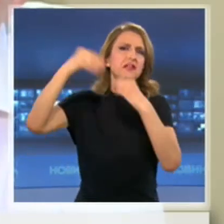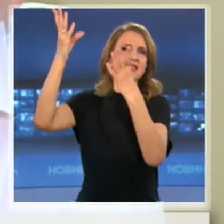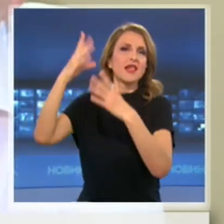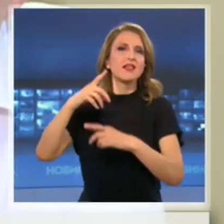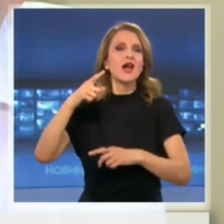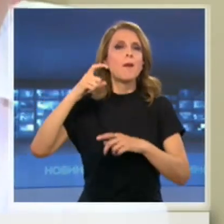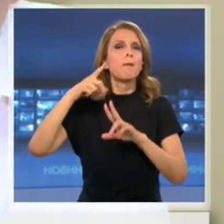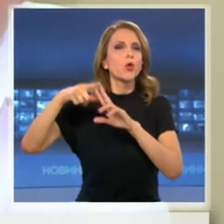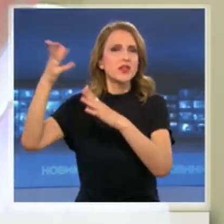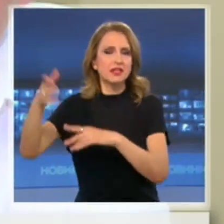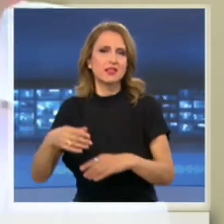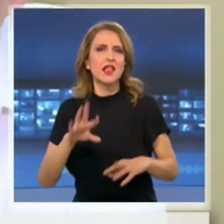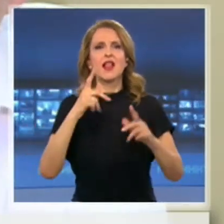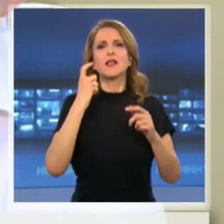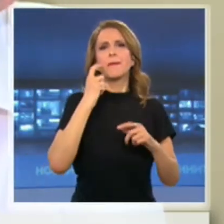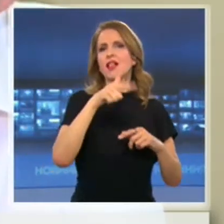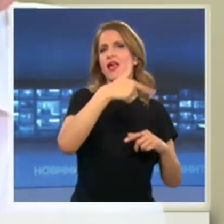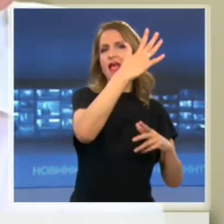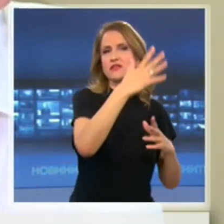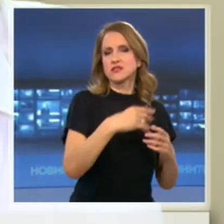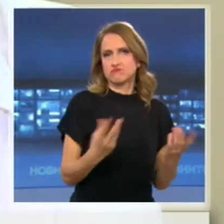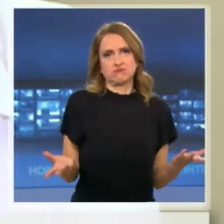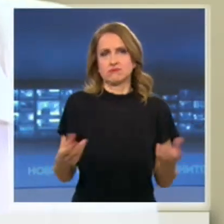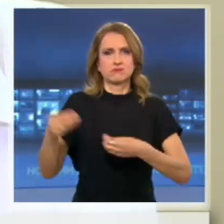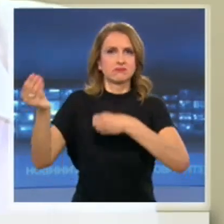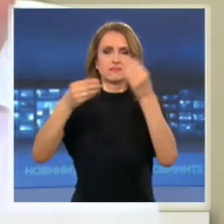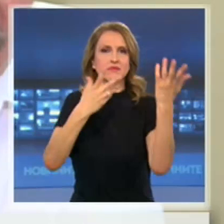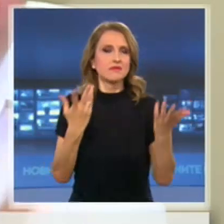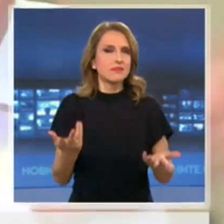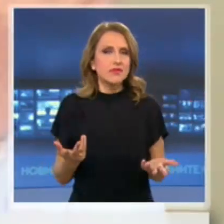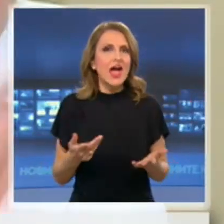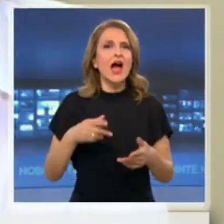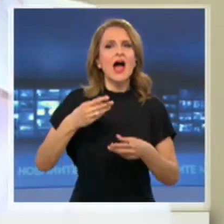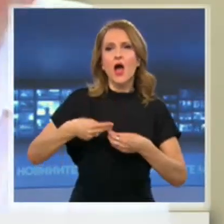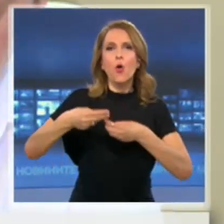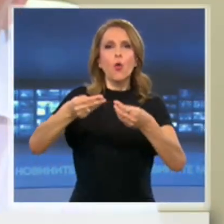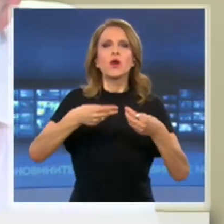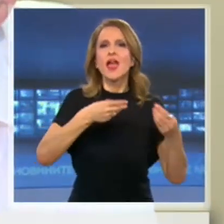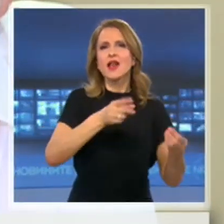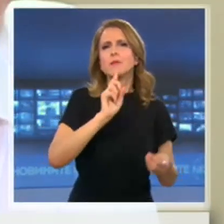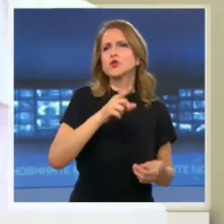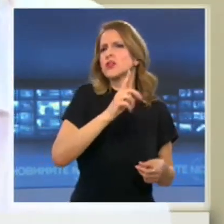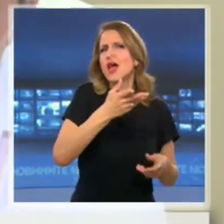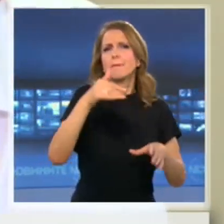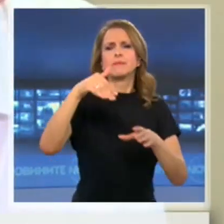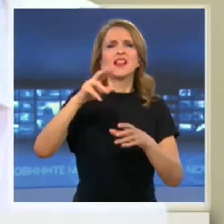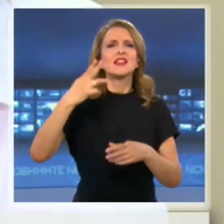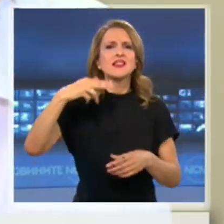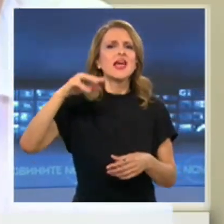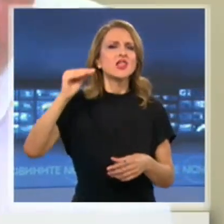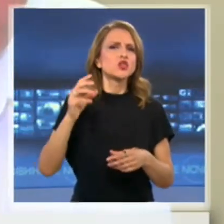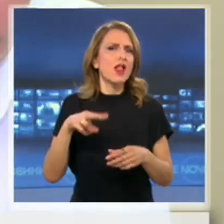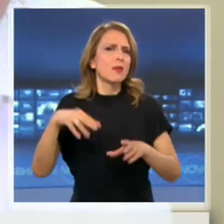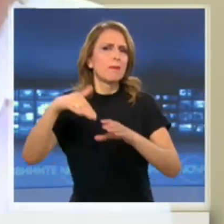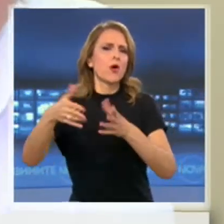Гейтс. И функцията на куриер да изпълне не Сашо Диков, да кажем ДХЛ. Означава ли това, че